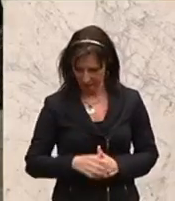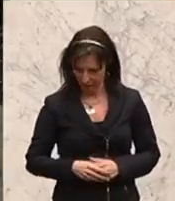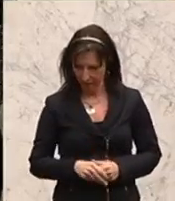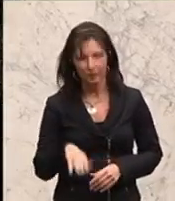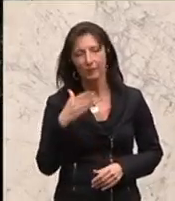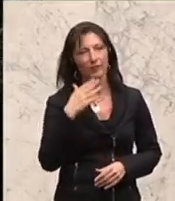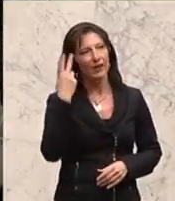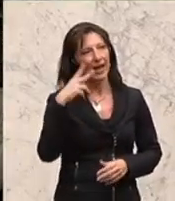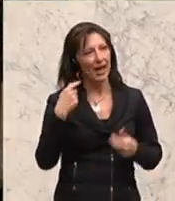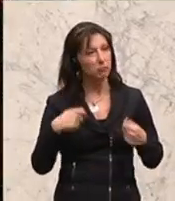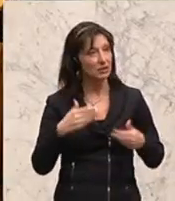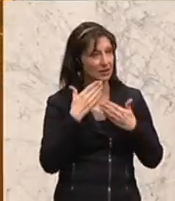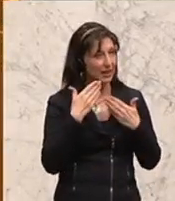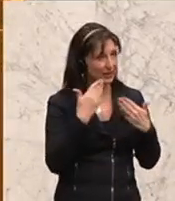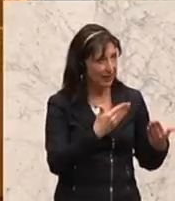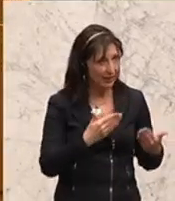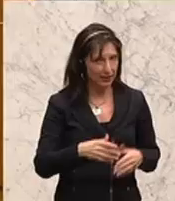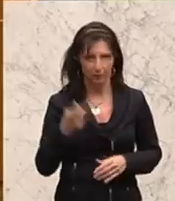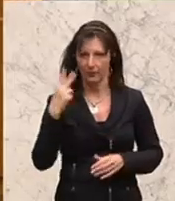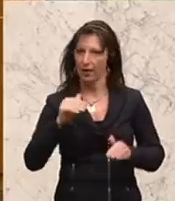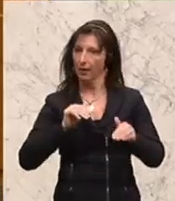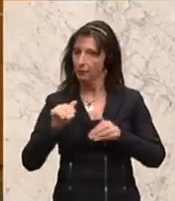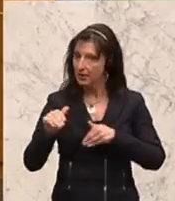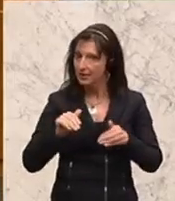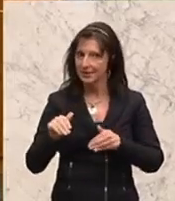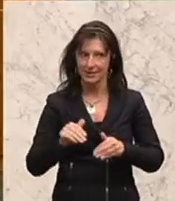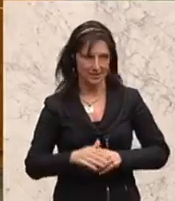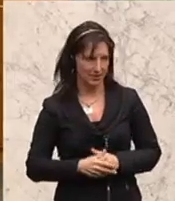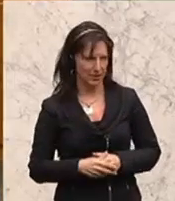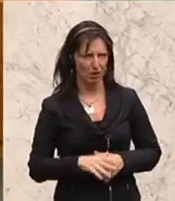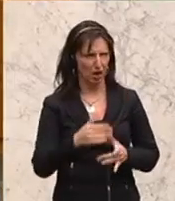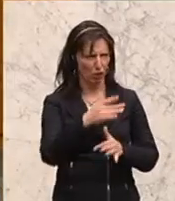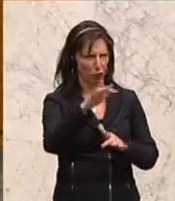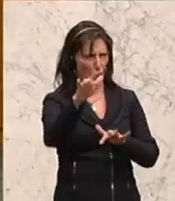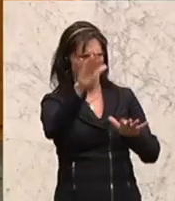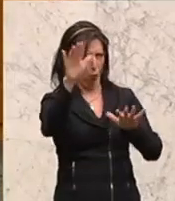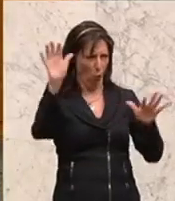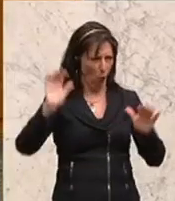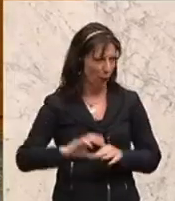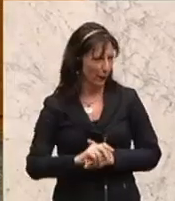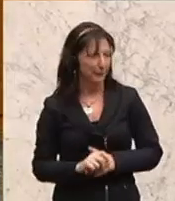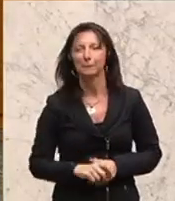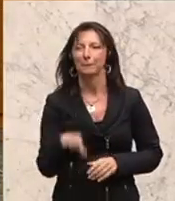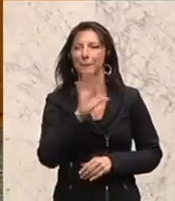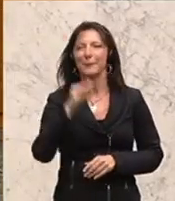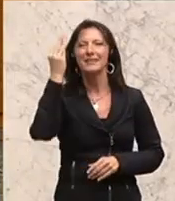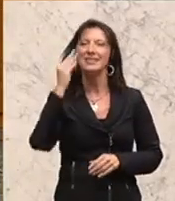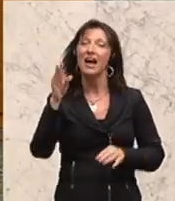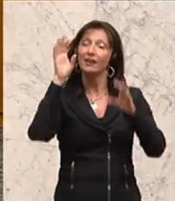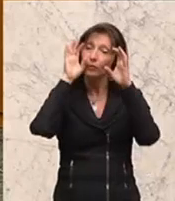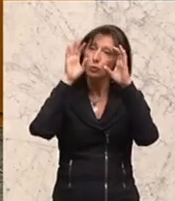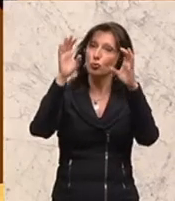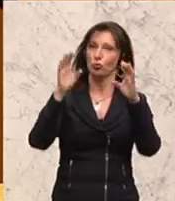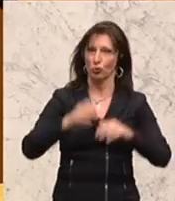Danke Herr Präsident, Herr Minister, der ist da hinten irgendwo. Werte Zuschauerinnen und Zuschauer,